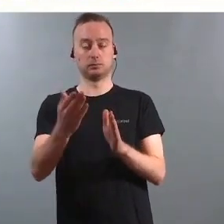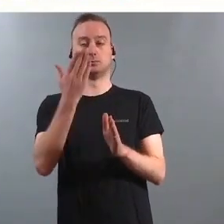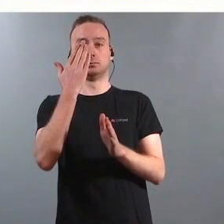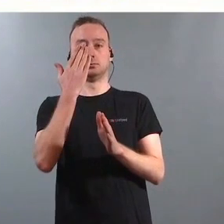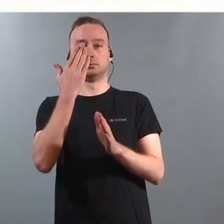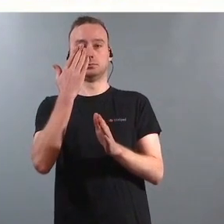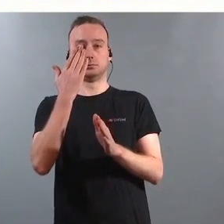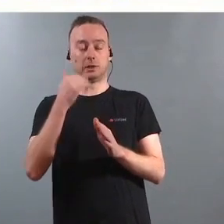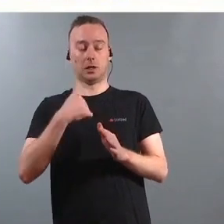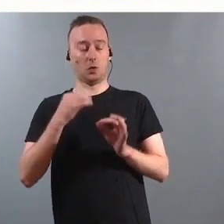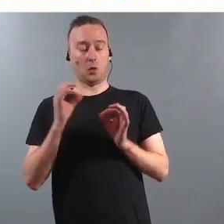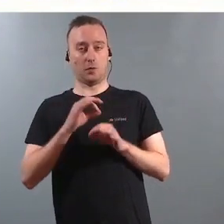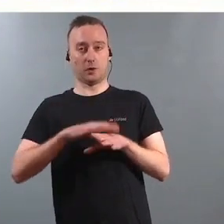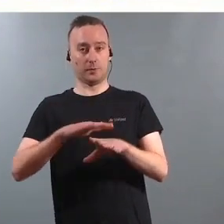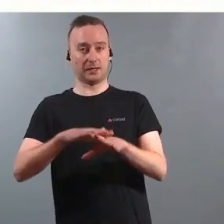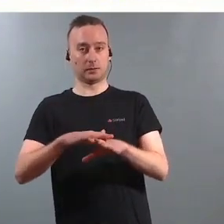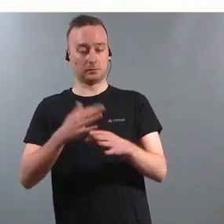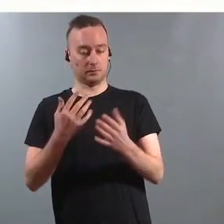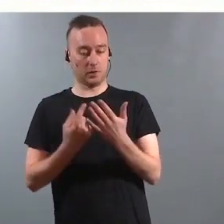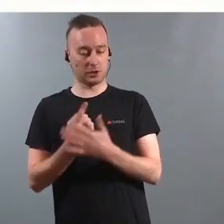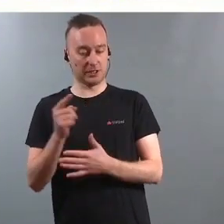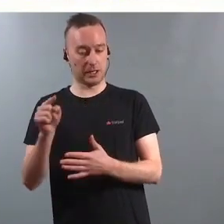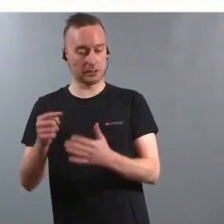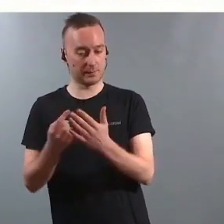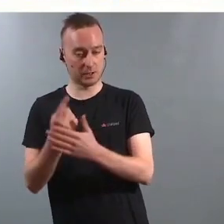Ingen forberedte henne på det, visste ikke hva som skulle skje.